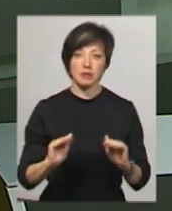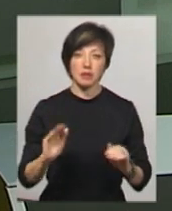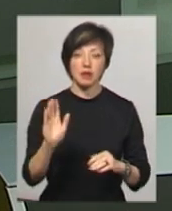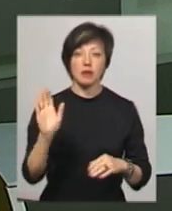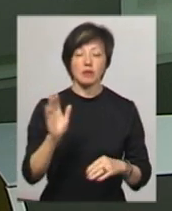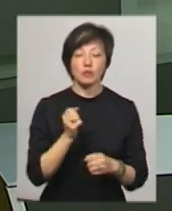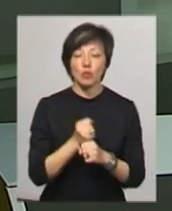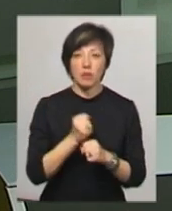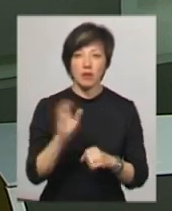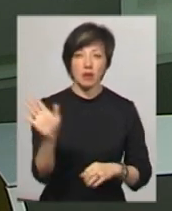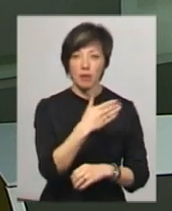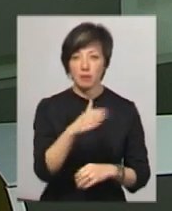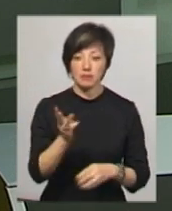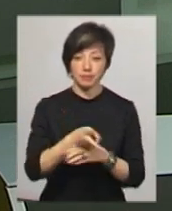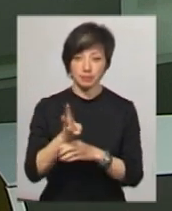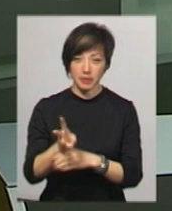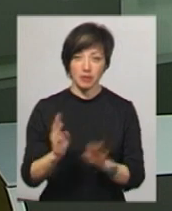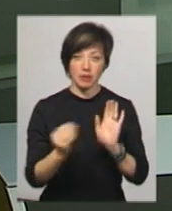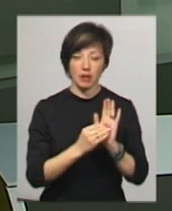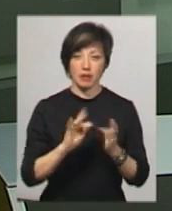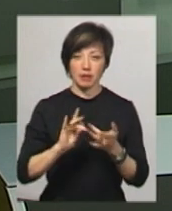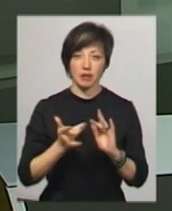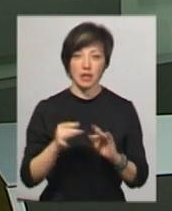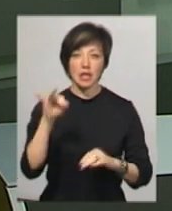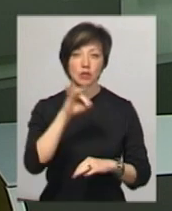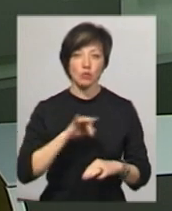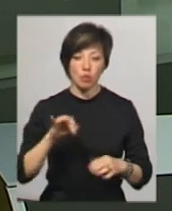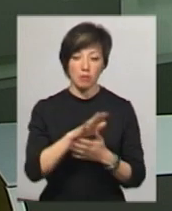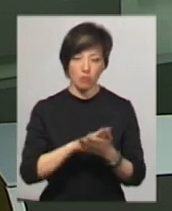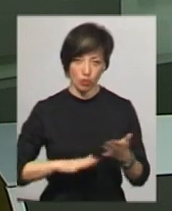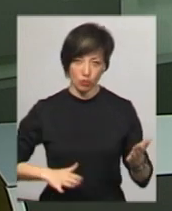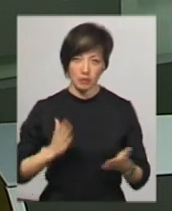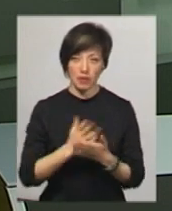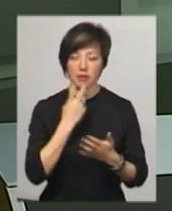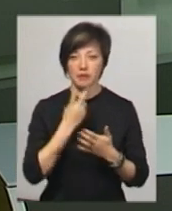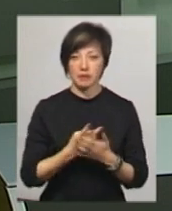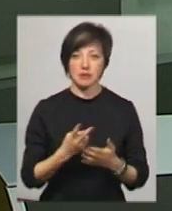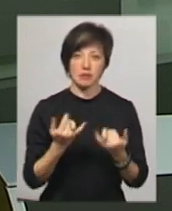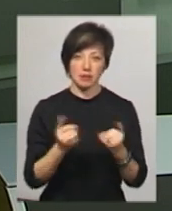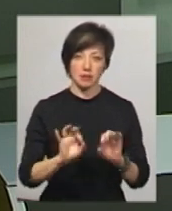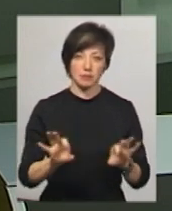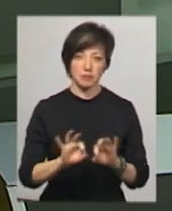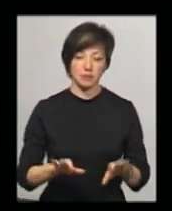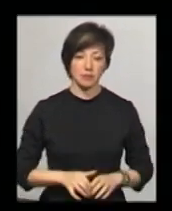ляпасів. Про це сфільмували на телефон та виклили в інтернет. Історія мала продовження. Яке? Дивіться в сюжеті.